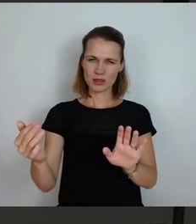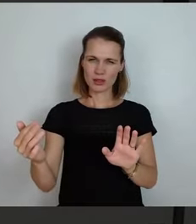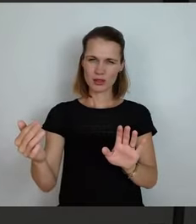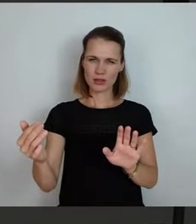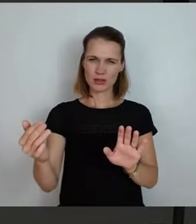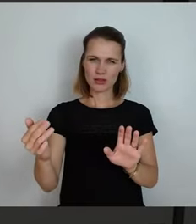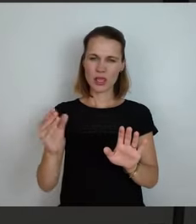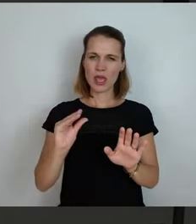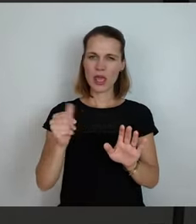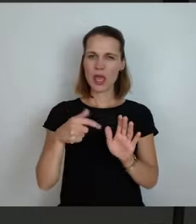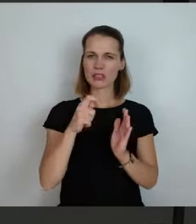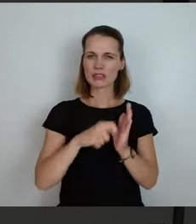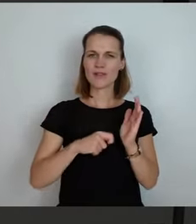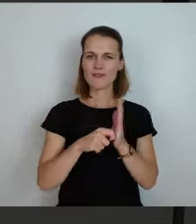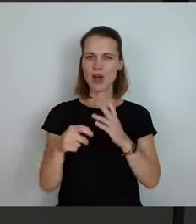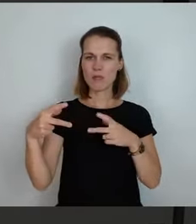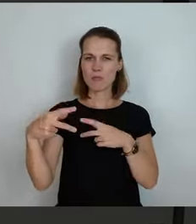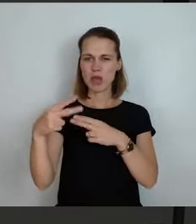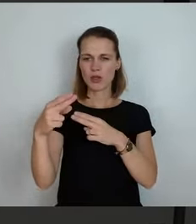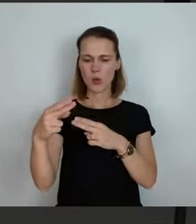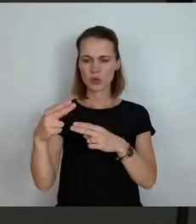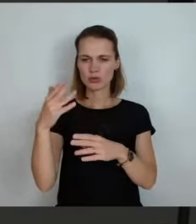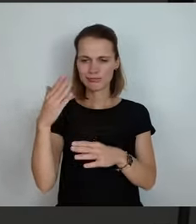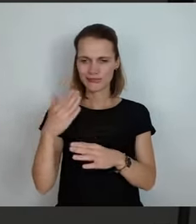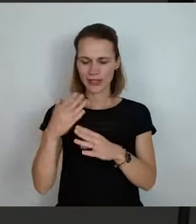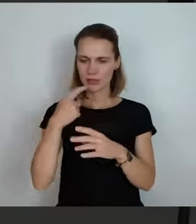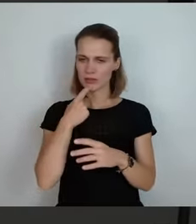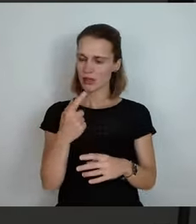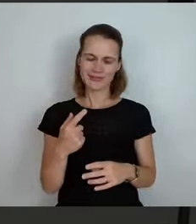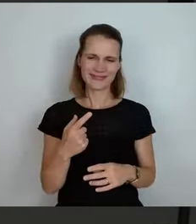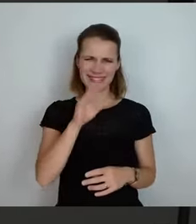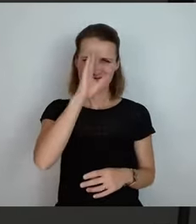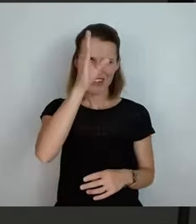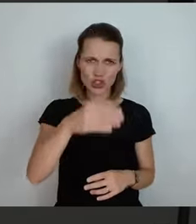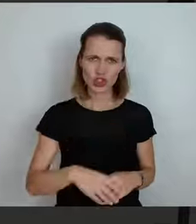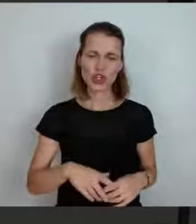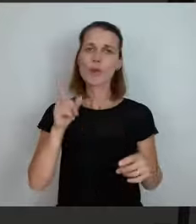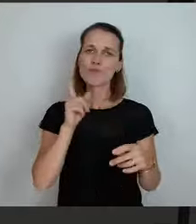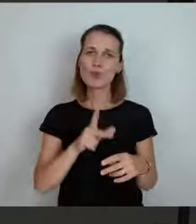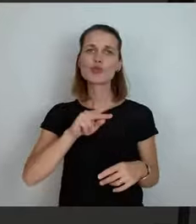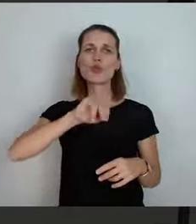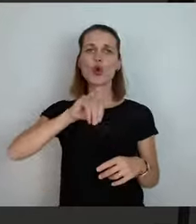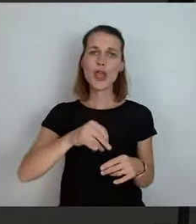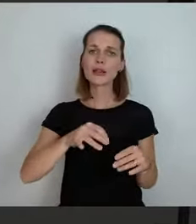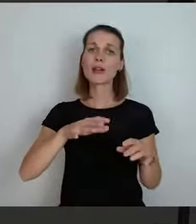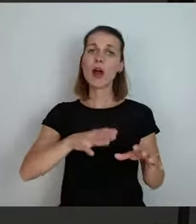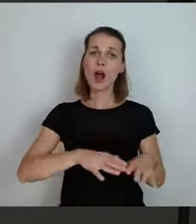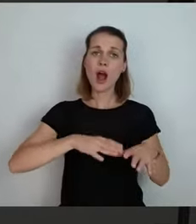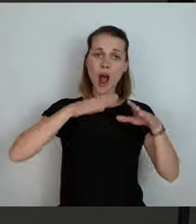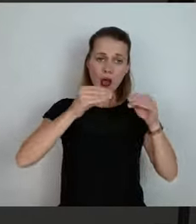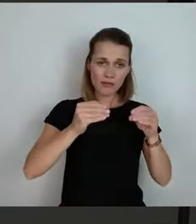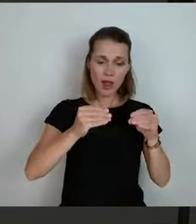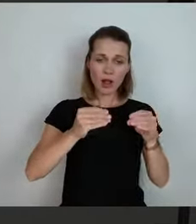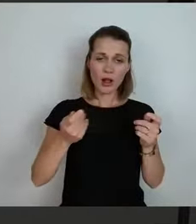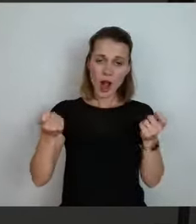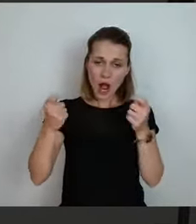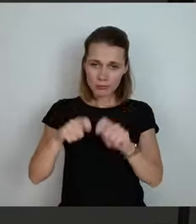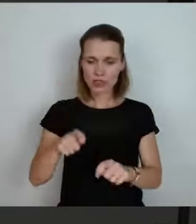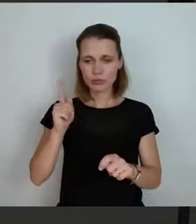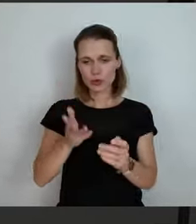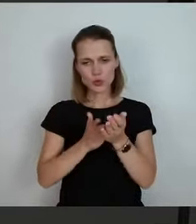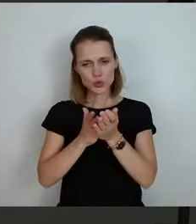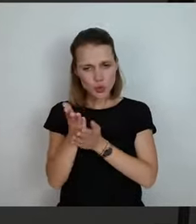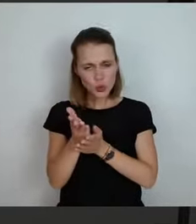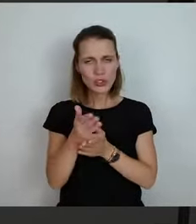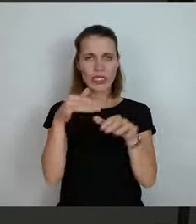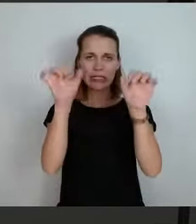Wahlperiode gesagt, das bringt es nicht, das bringt uns nicht weiter, wir müssen Projekte abschließen, wir müssen mal durchgängig sanieren, so ist beispielsweise